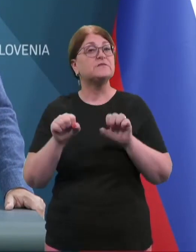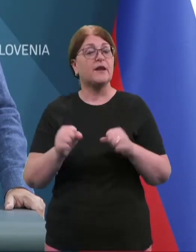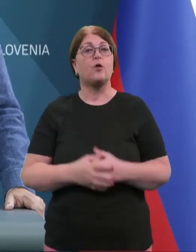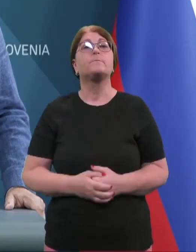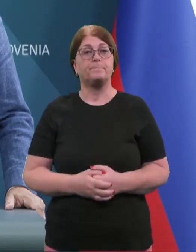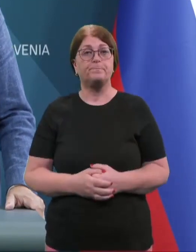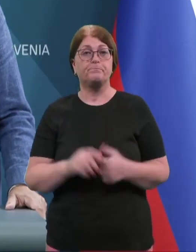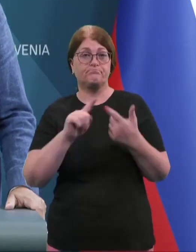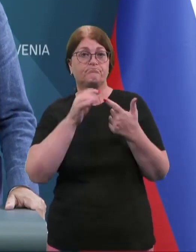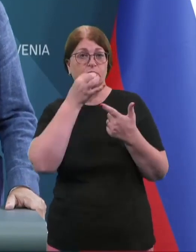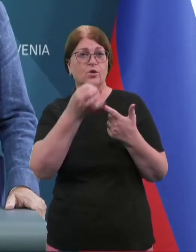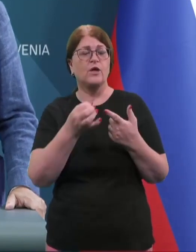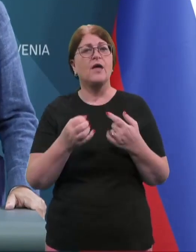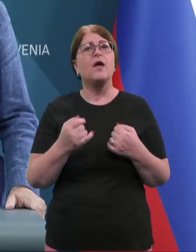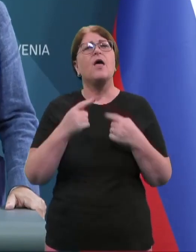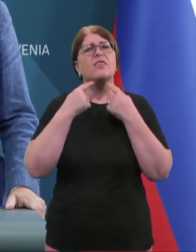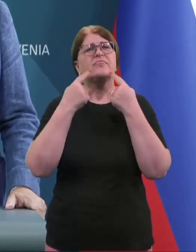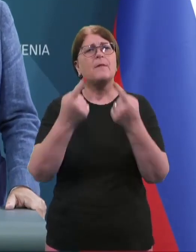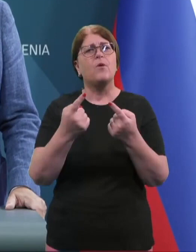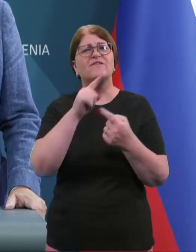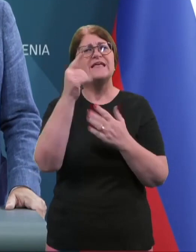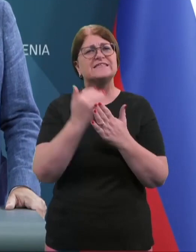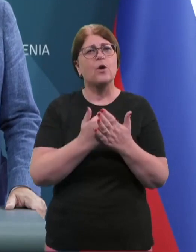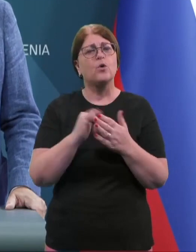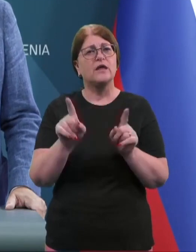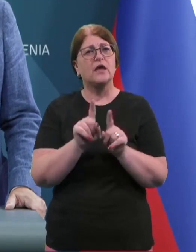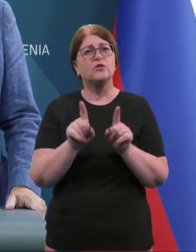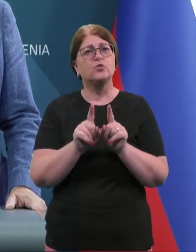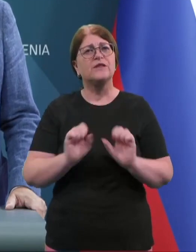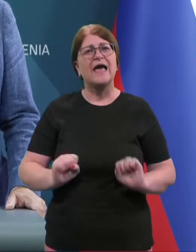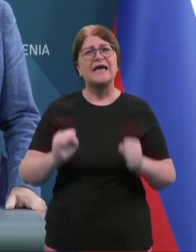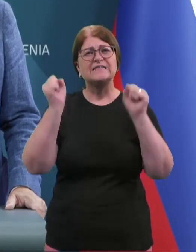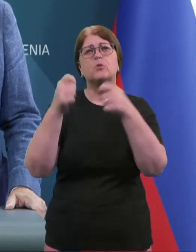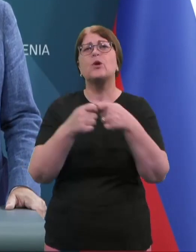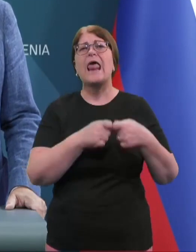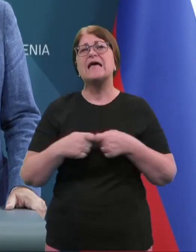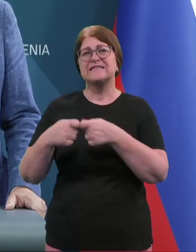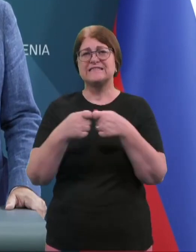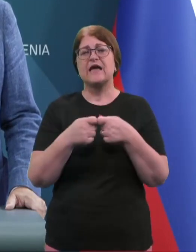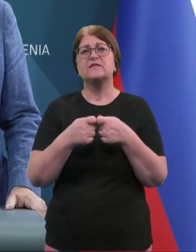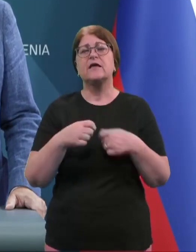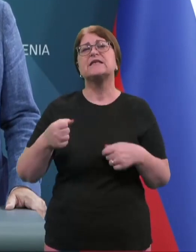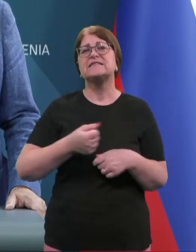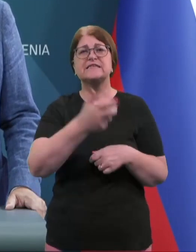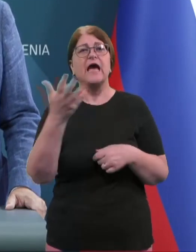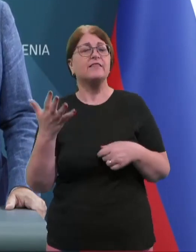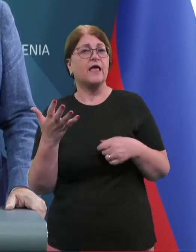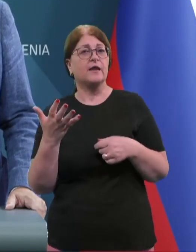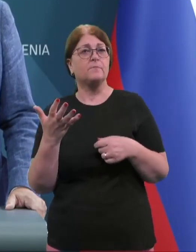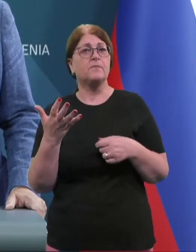Sicer zdaj ta napoved zakona je tudi razburila sindikate, s katerim,